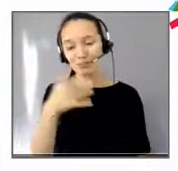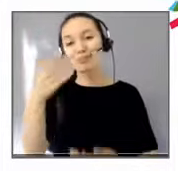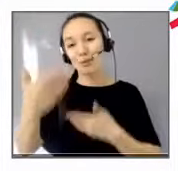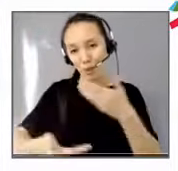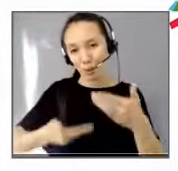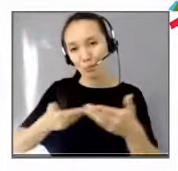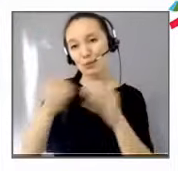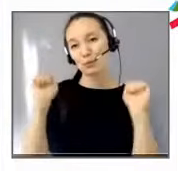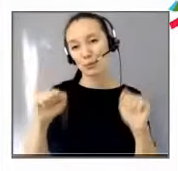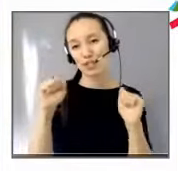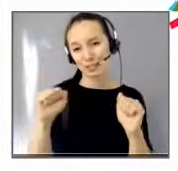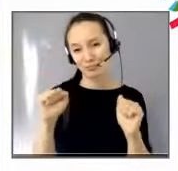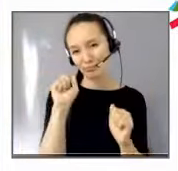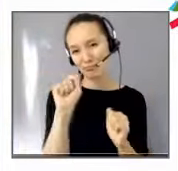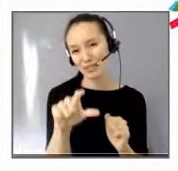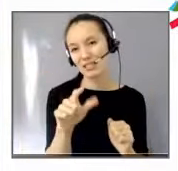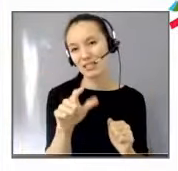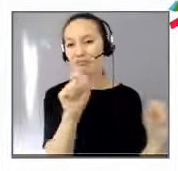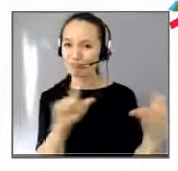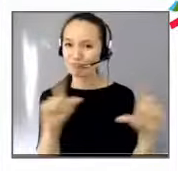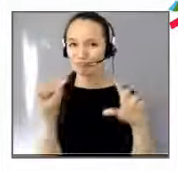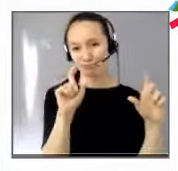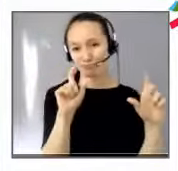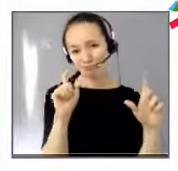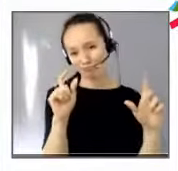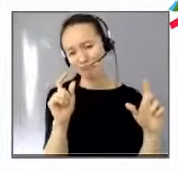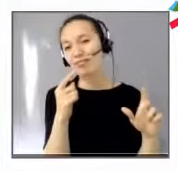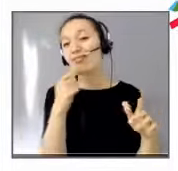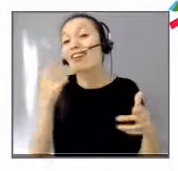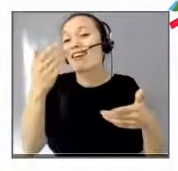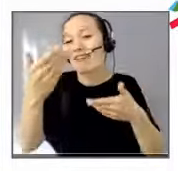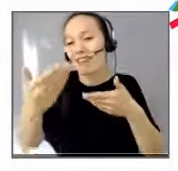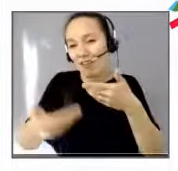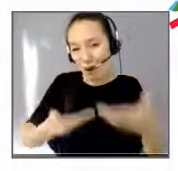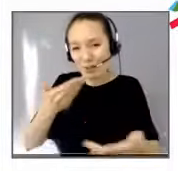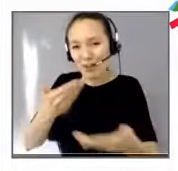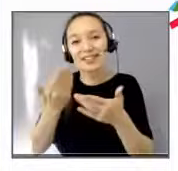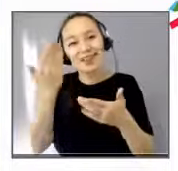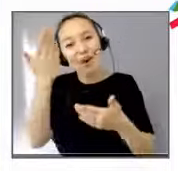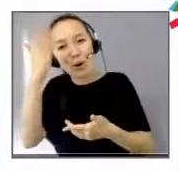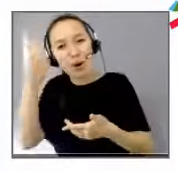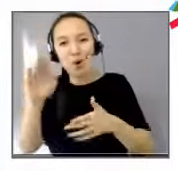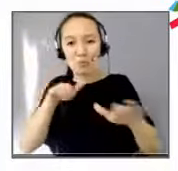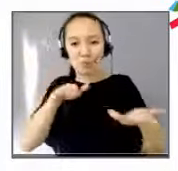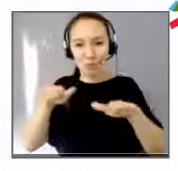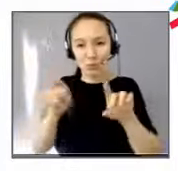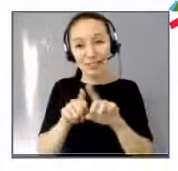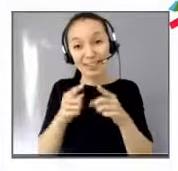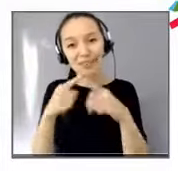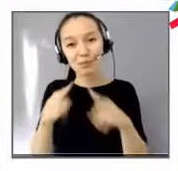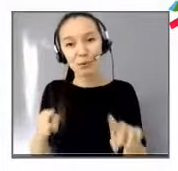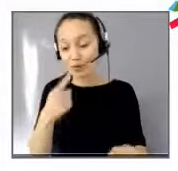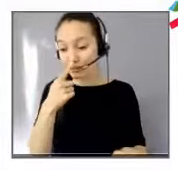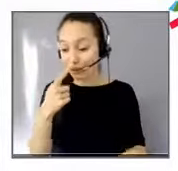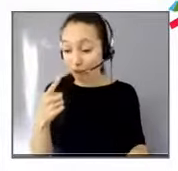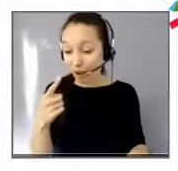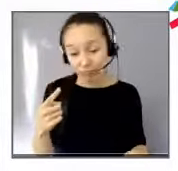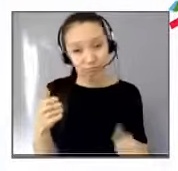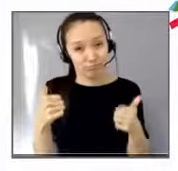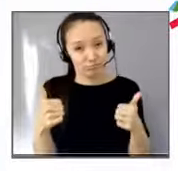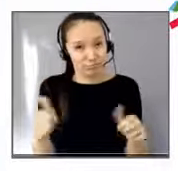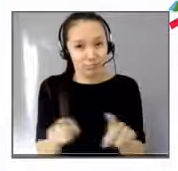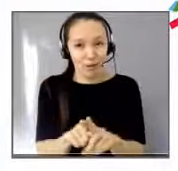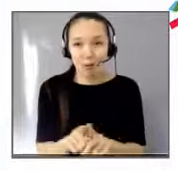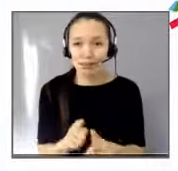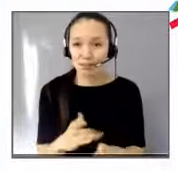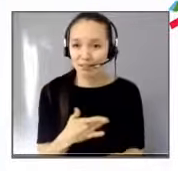le fait autrement, différemment, mais c'est très bien aussi et je crois qu'on a réussi à faire quelque chose d'intéressant. Alors, crois que